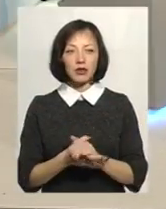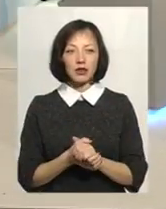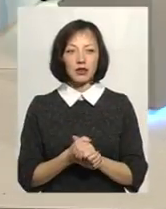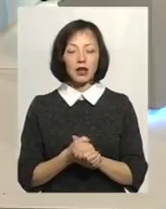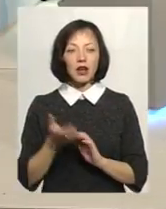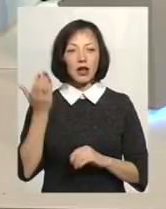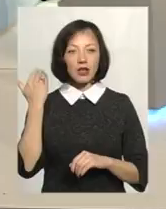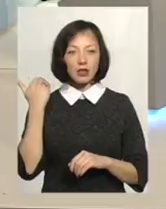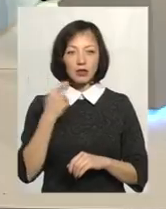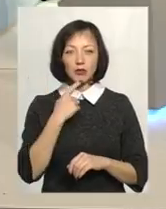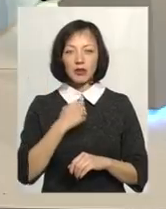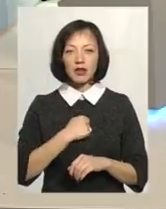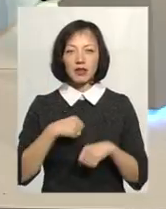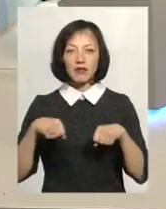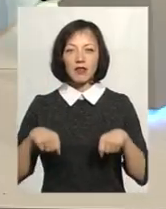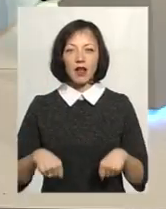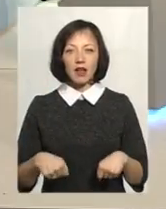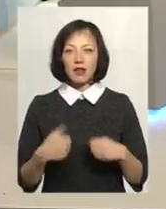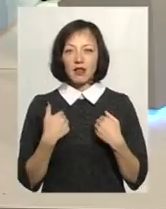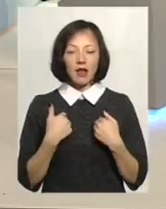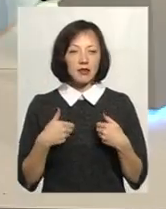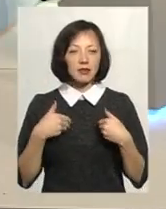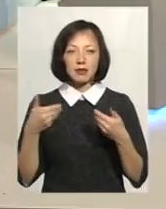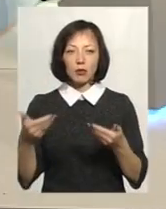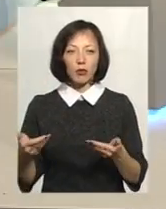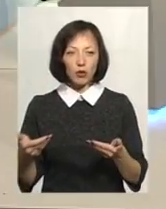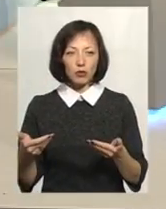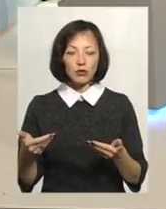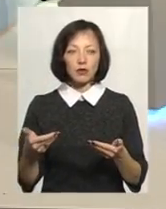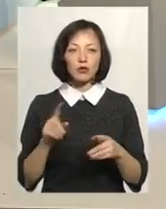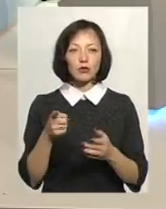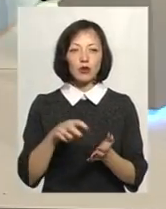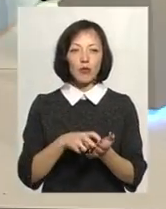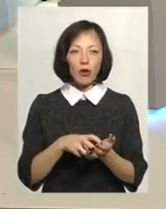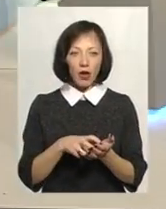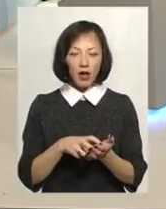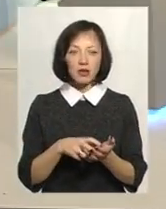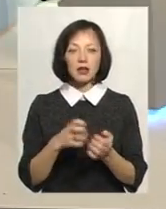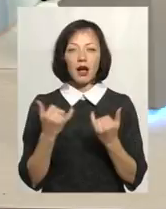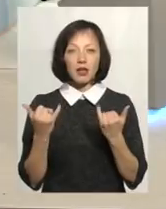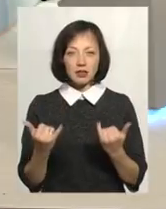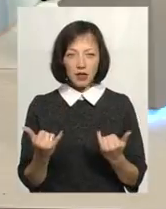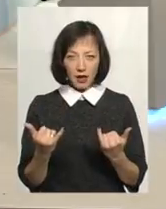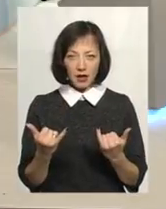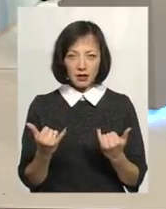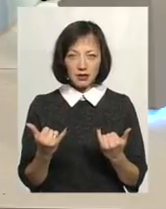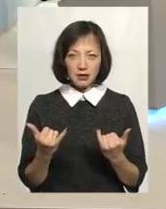Раніше при радянській владі нас не запрошували, тому що боялися. А зараз